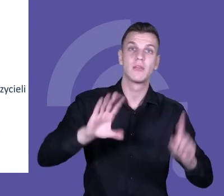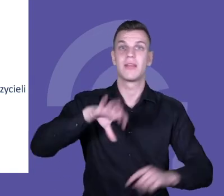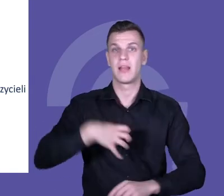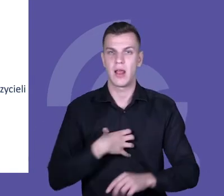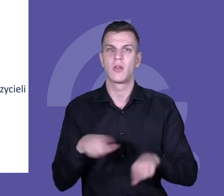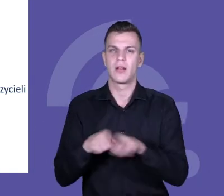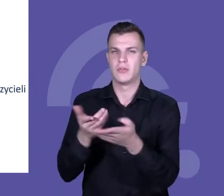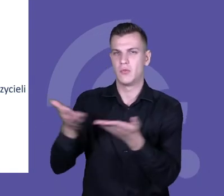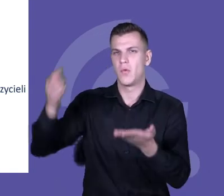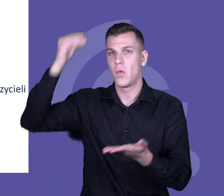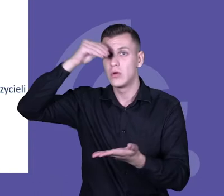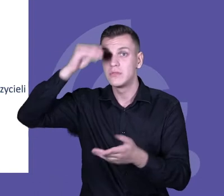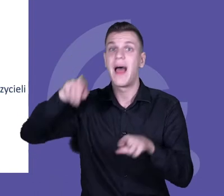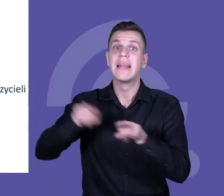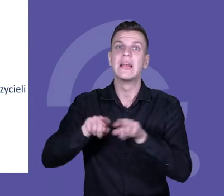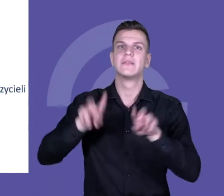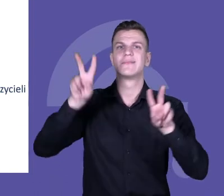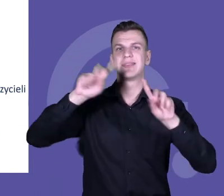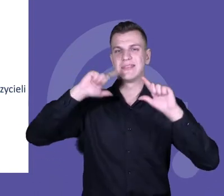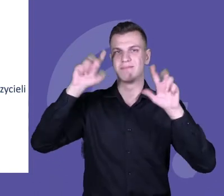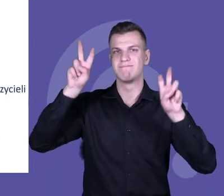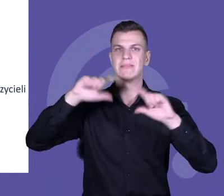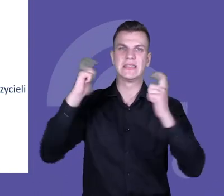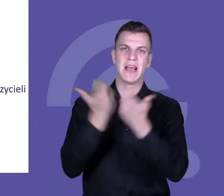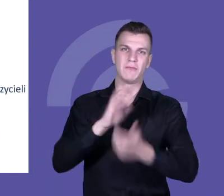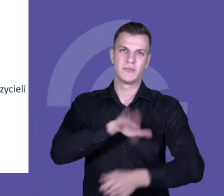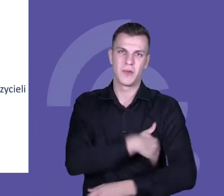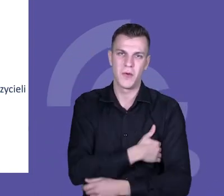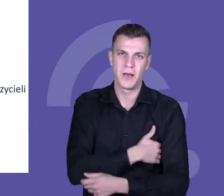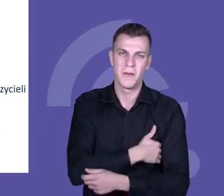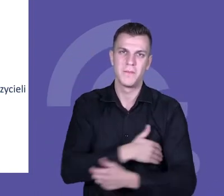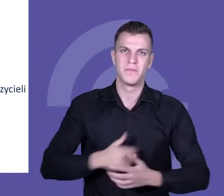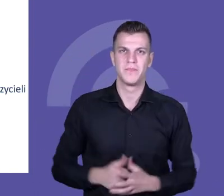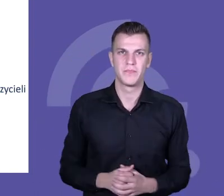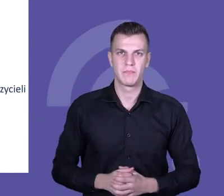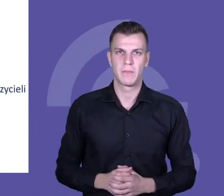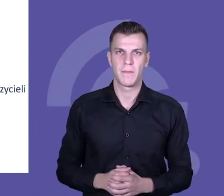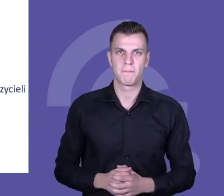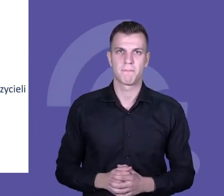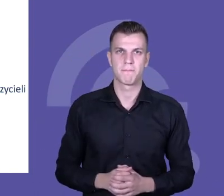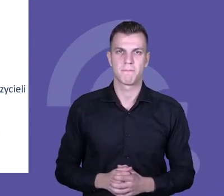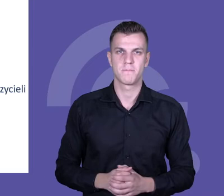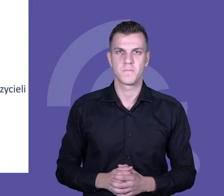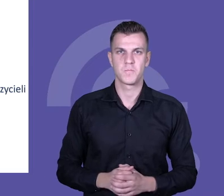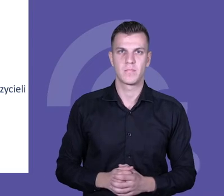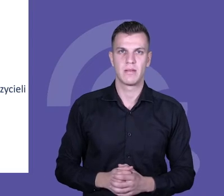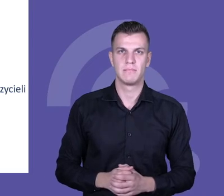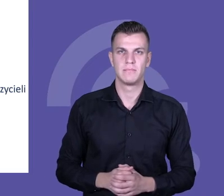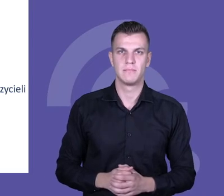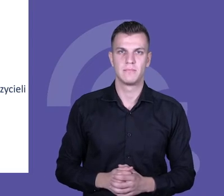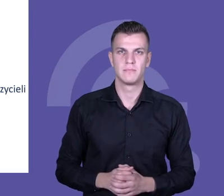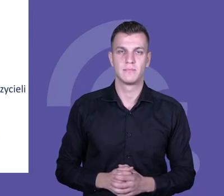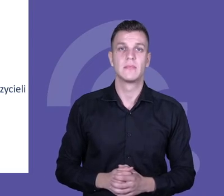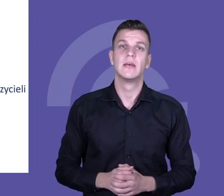oraz całe szkoły. W przypadku każdego z tych obszarów